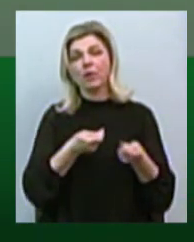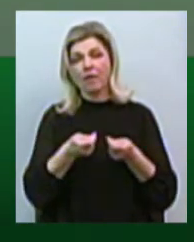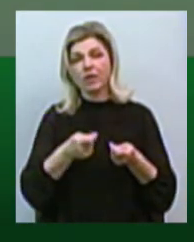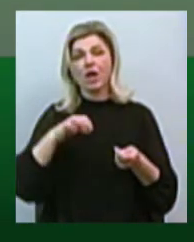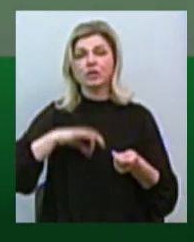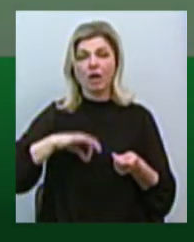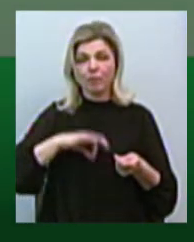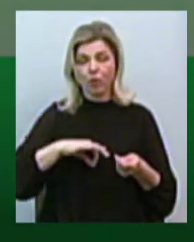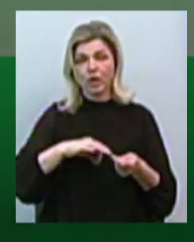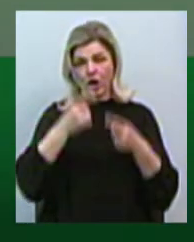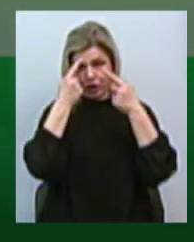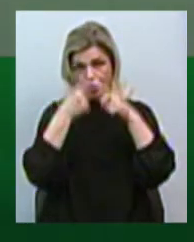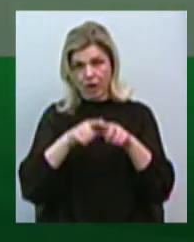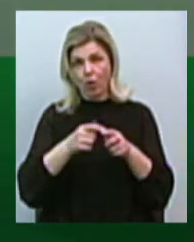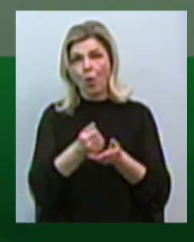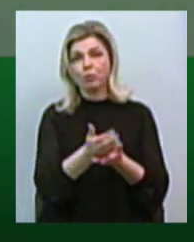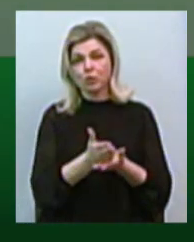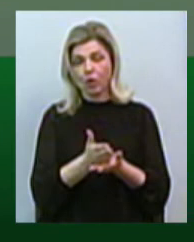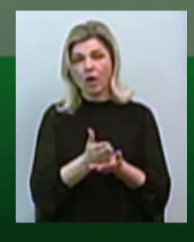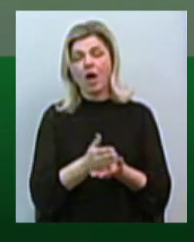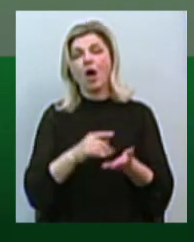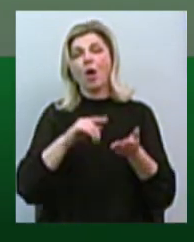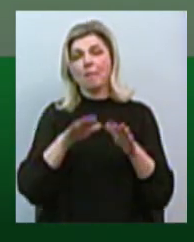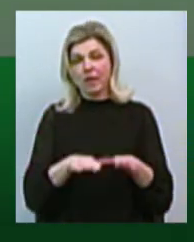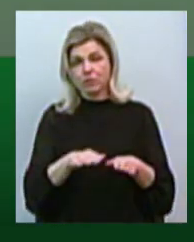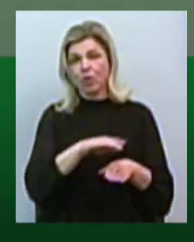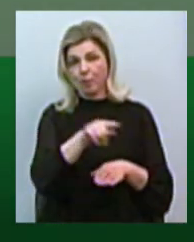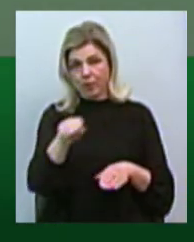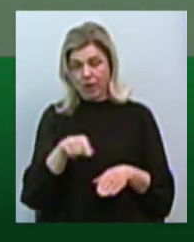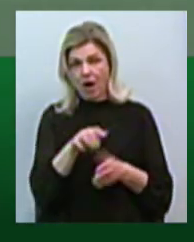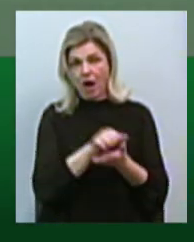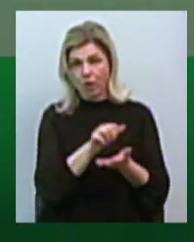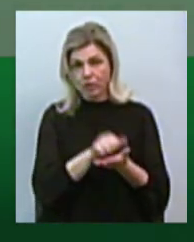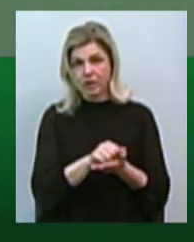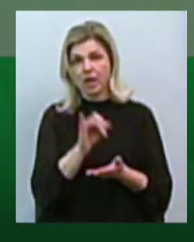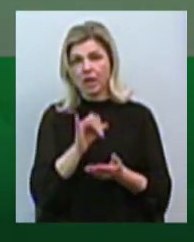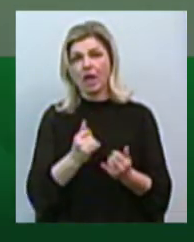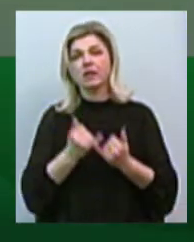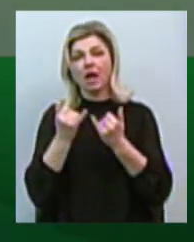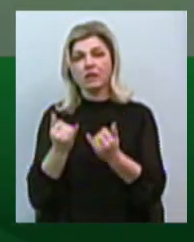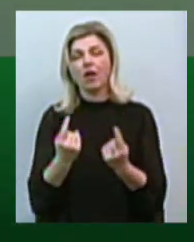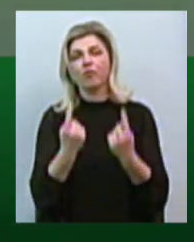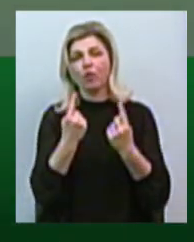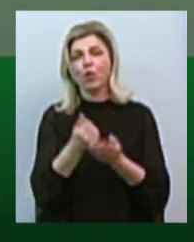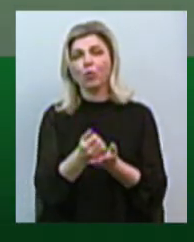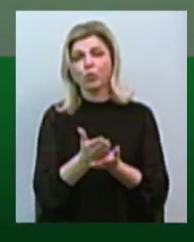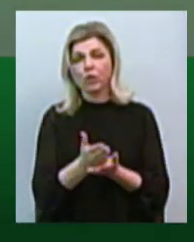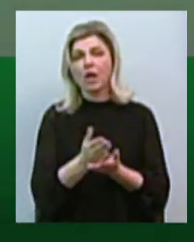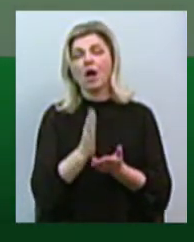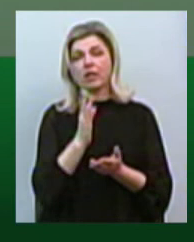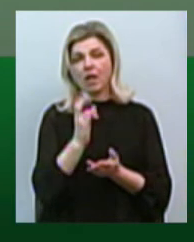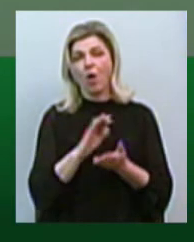експлуатацію, технічне обслуговування об'єктом концесії або надання суспільно значущих послуг у порядку та на умовах,